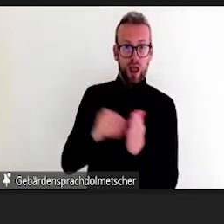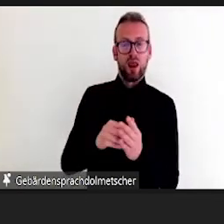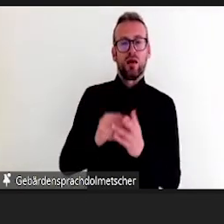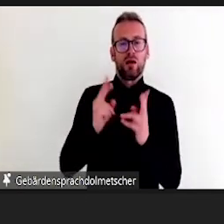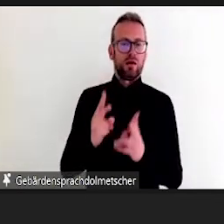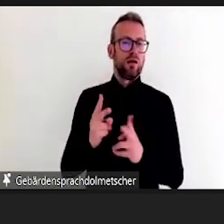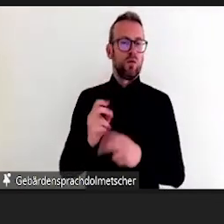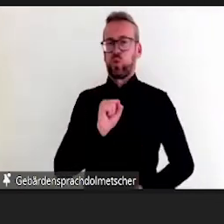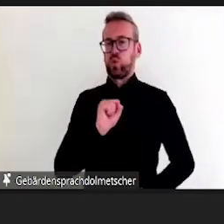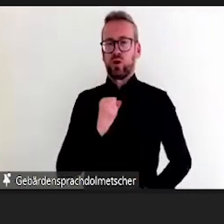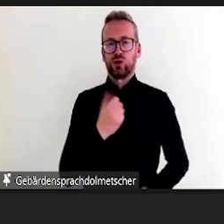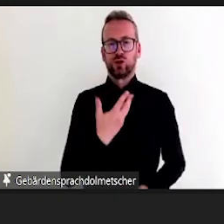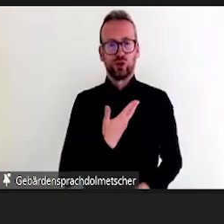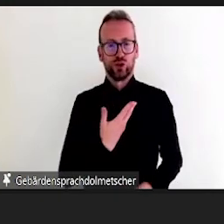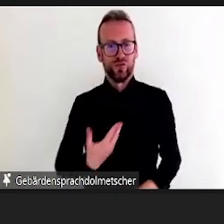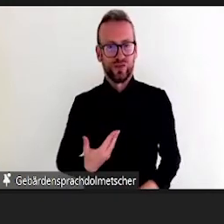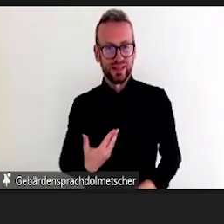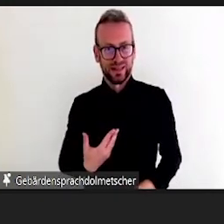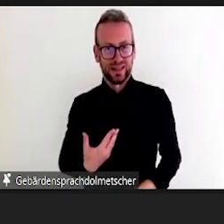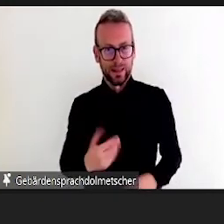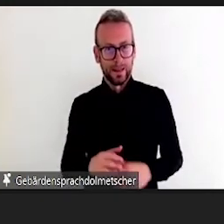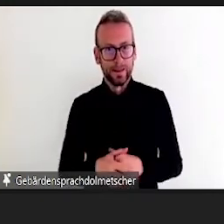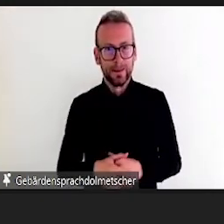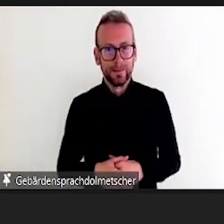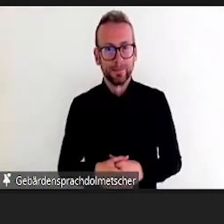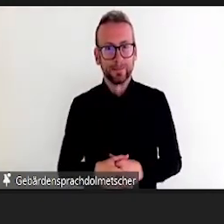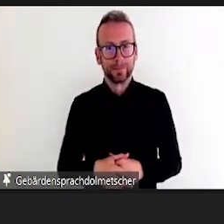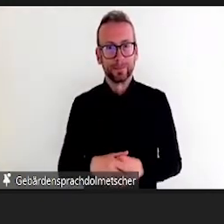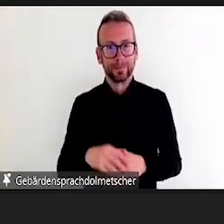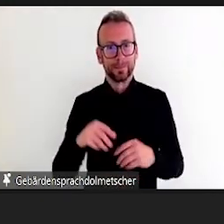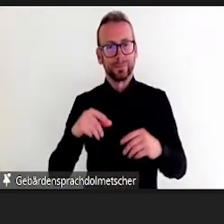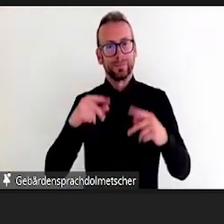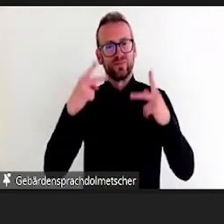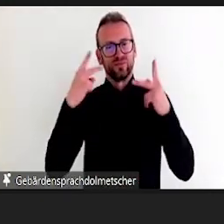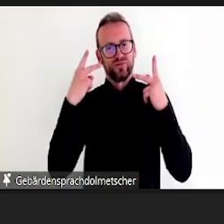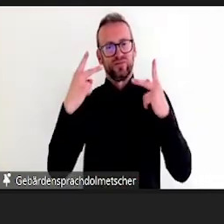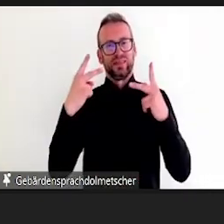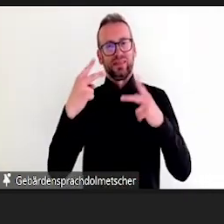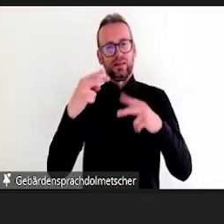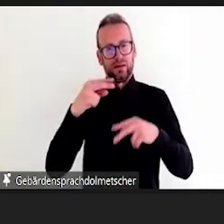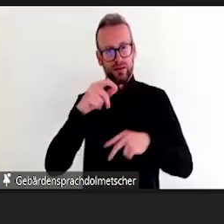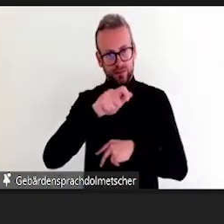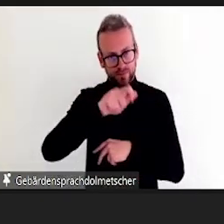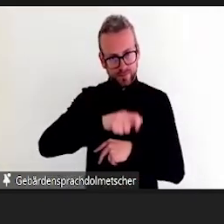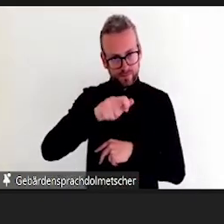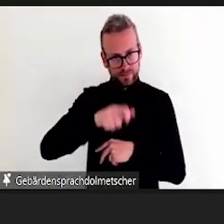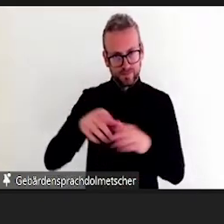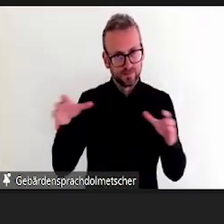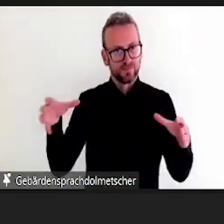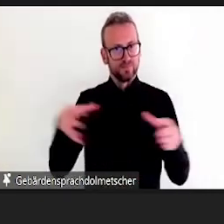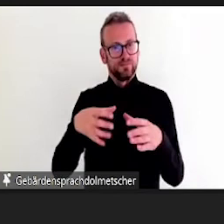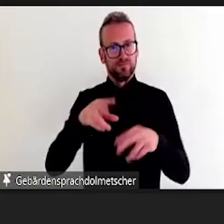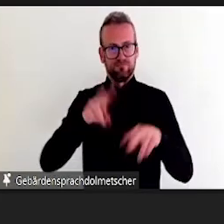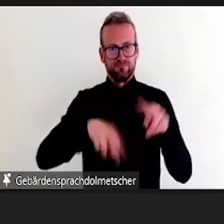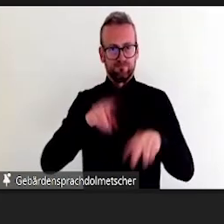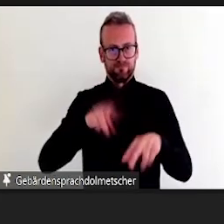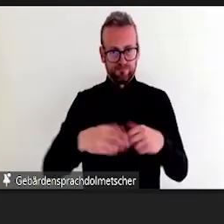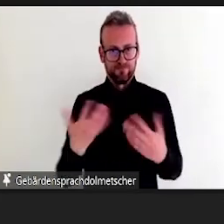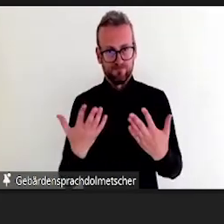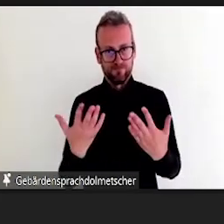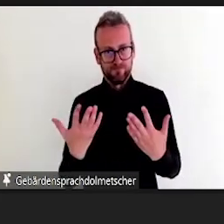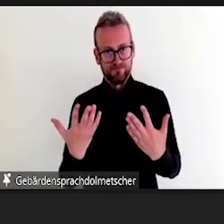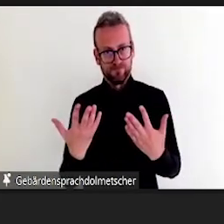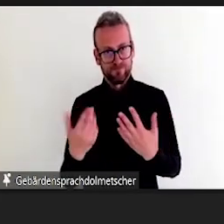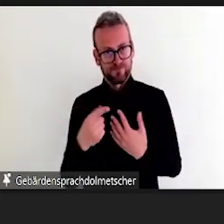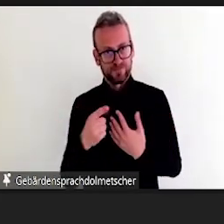Ja, warum ist das gut oder wofür macht man sowas? Je nachdem, was für eine Frage Sie stellen, haben Sie auch schon mal einen ganz guten Eindruck, mit